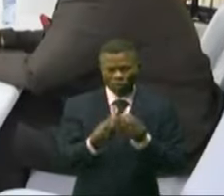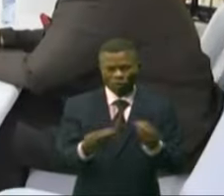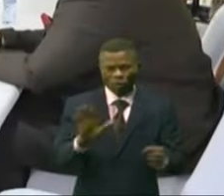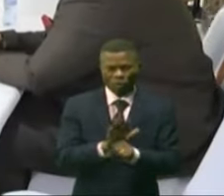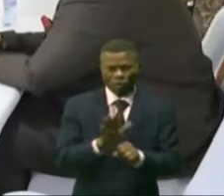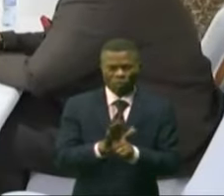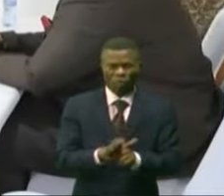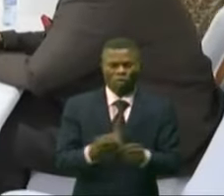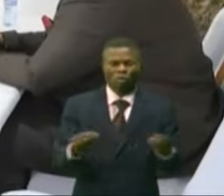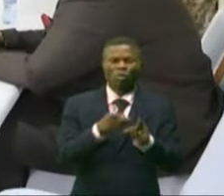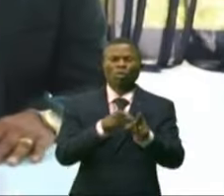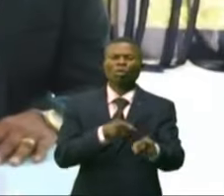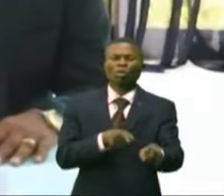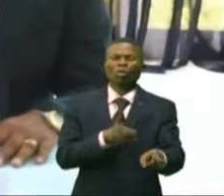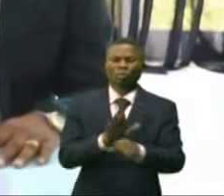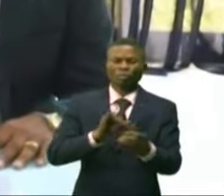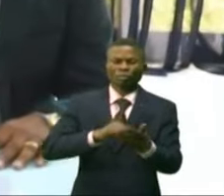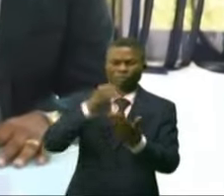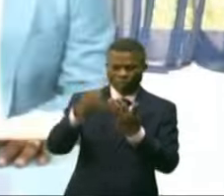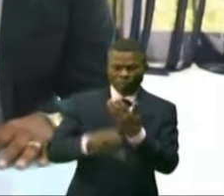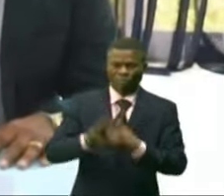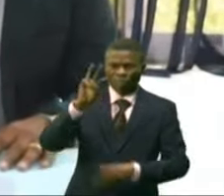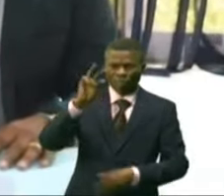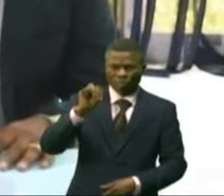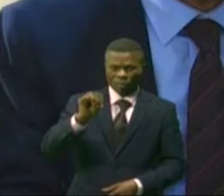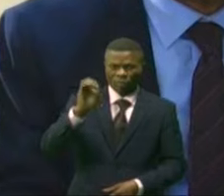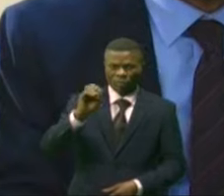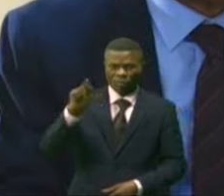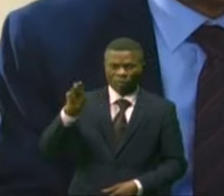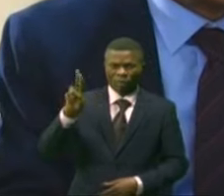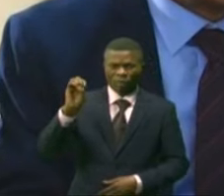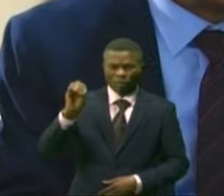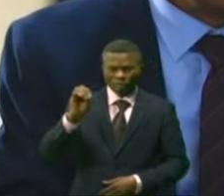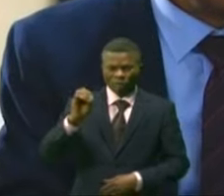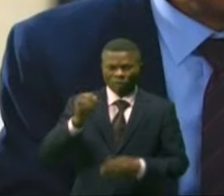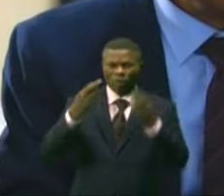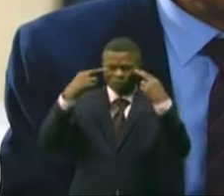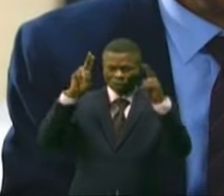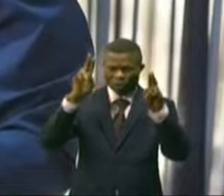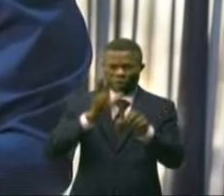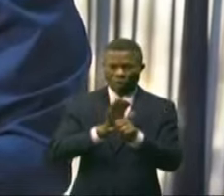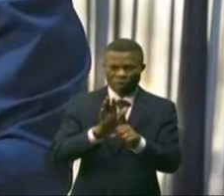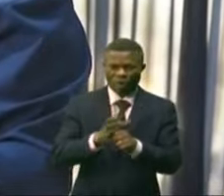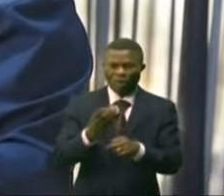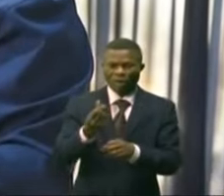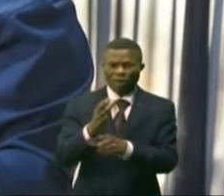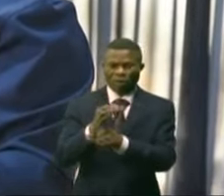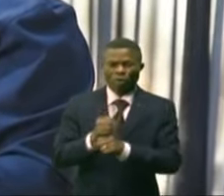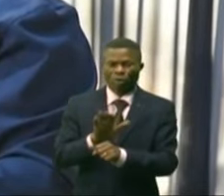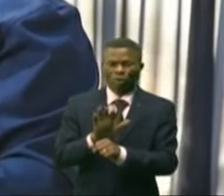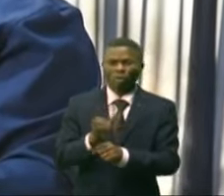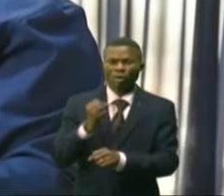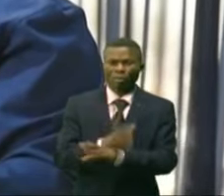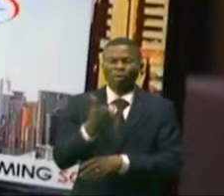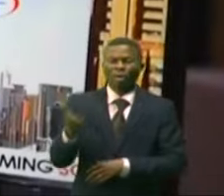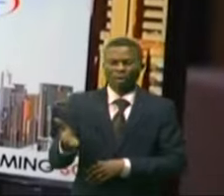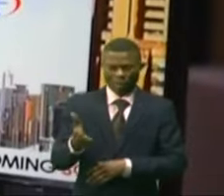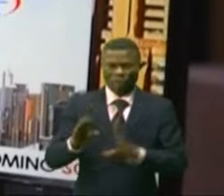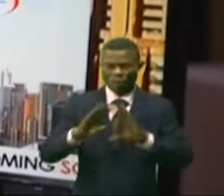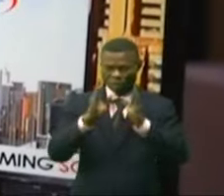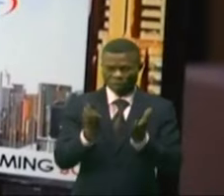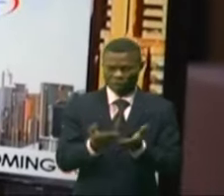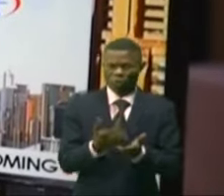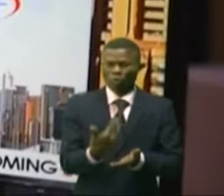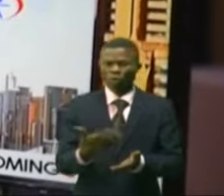A noter que le projet Métrokin a déjà atteint sa maturité, les financements sont disponibles et tous les